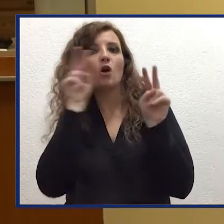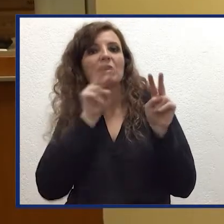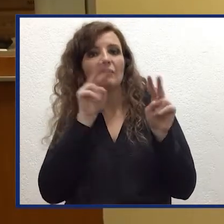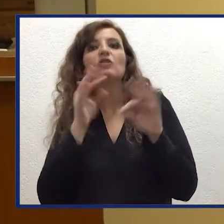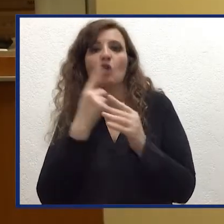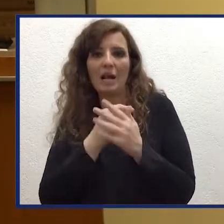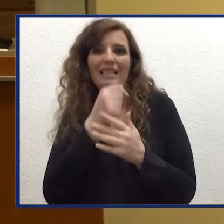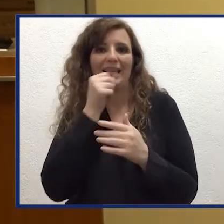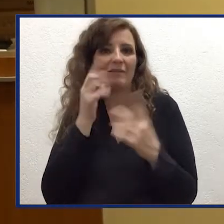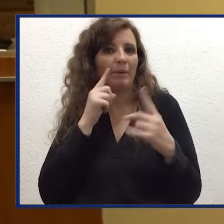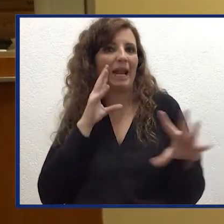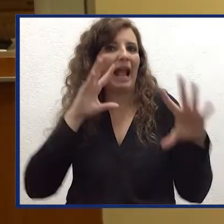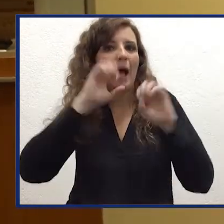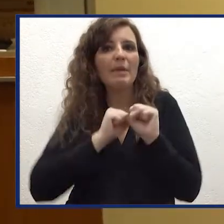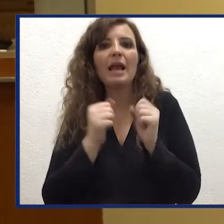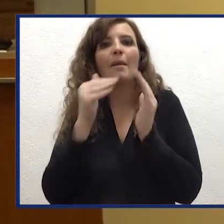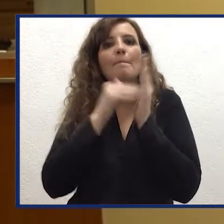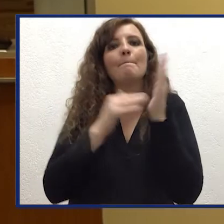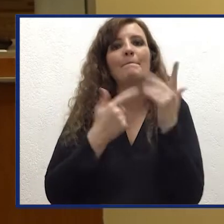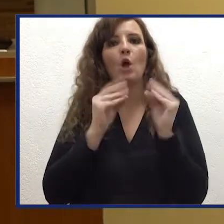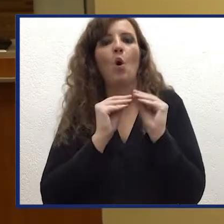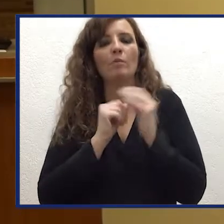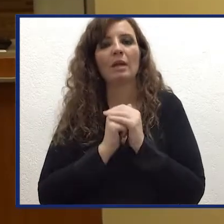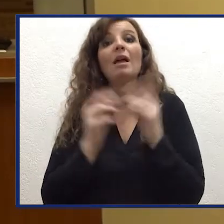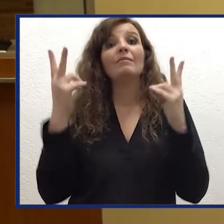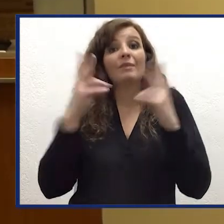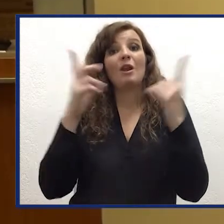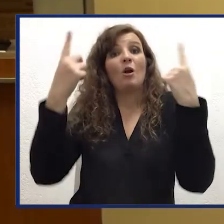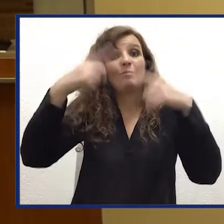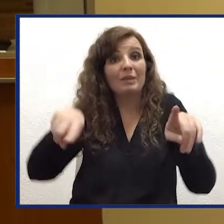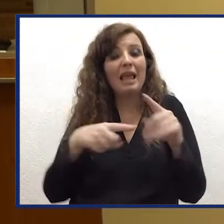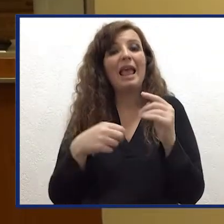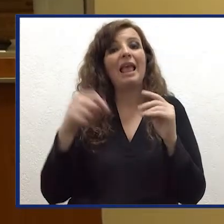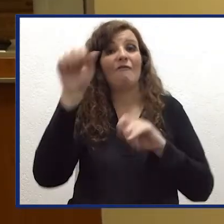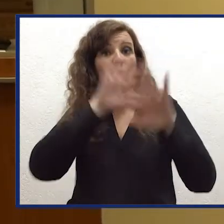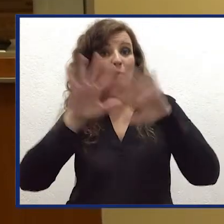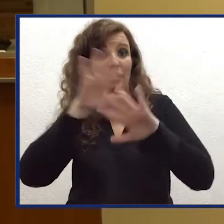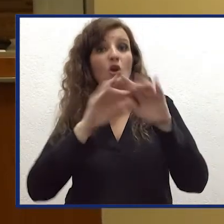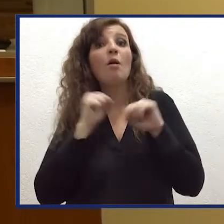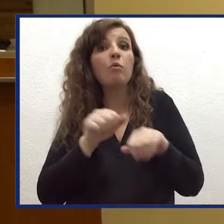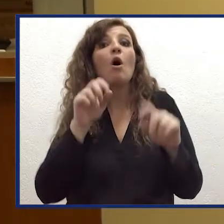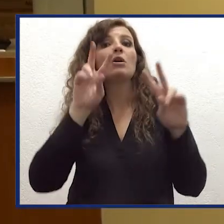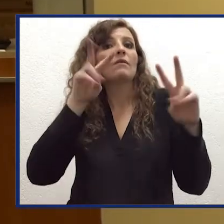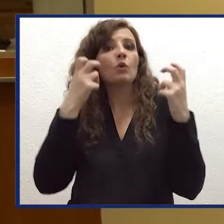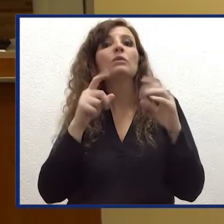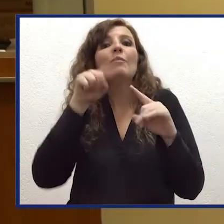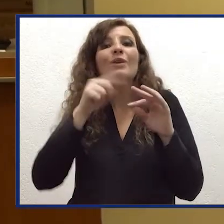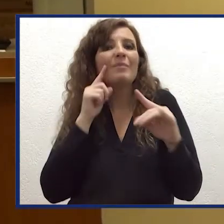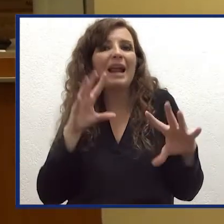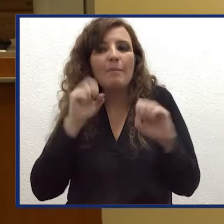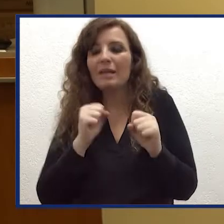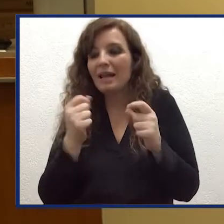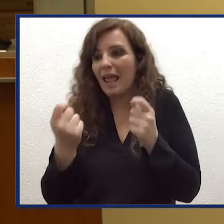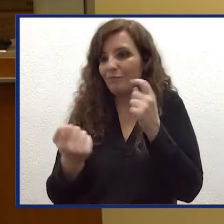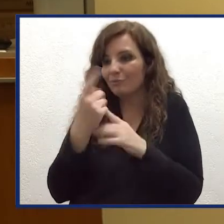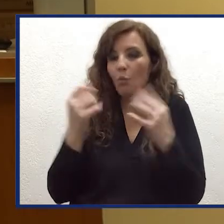monitoraggio dell'attività vulcanica. Tale potenzialità possono essere sfruttate anche per monitorare eventi